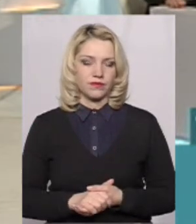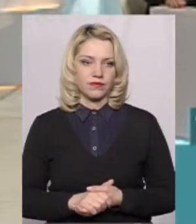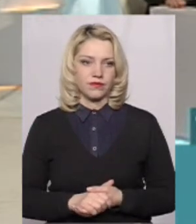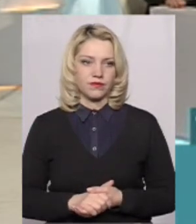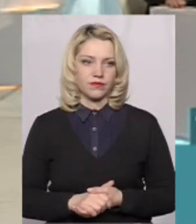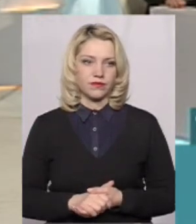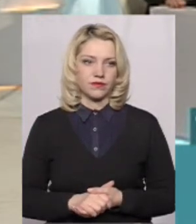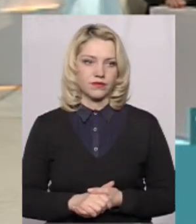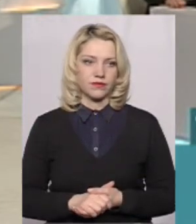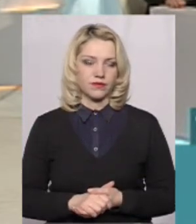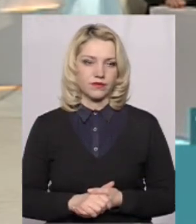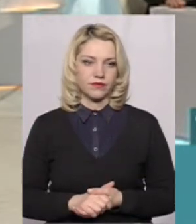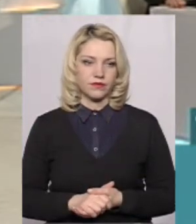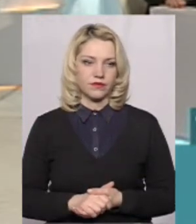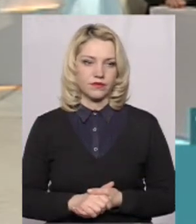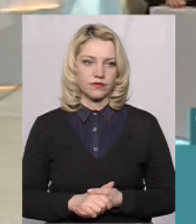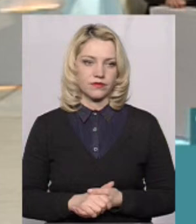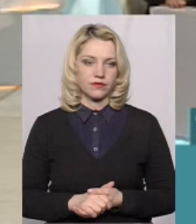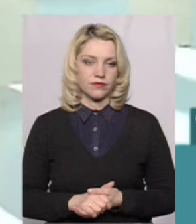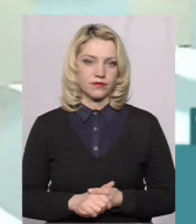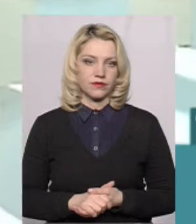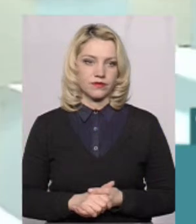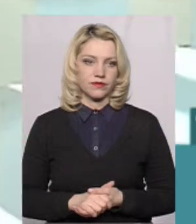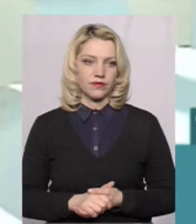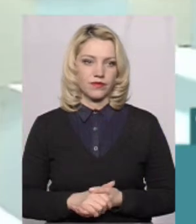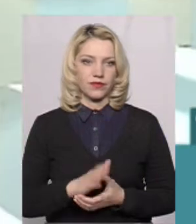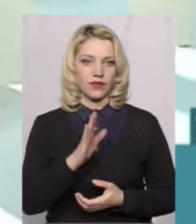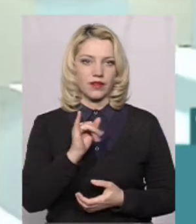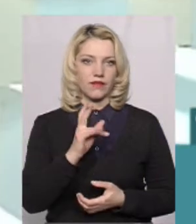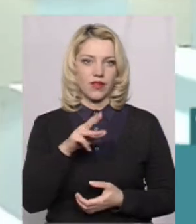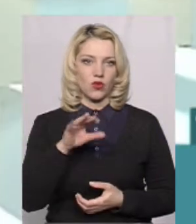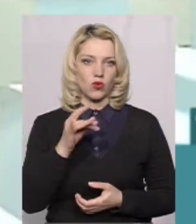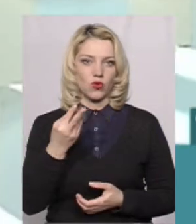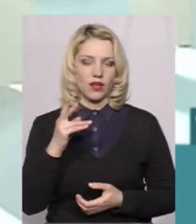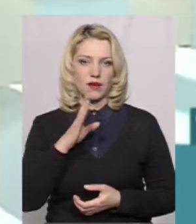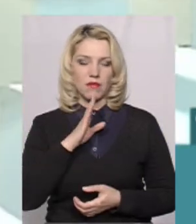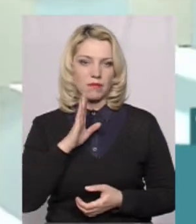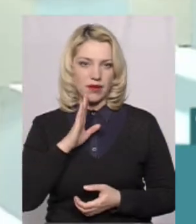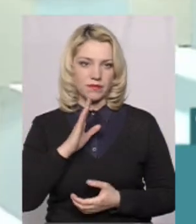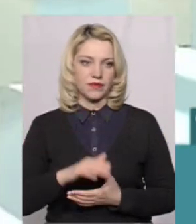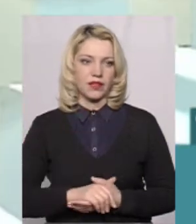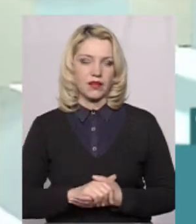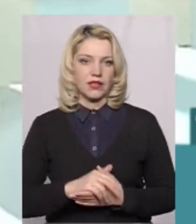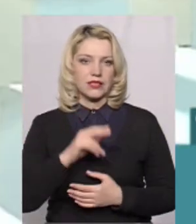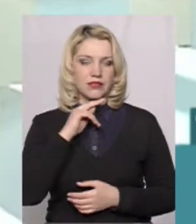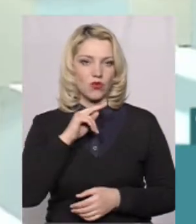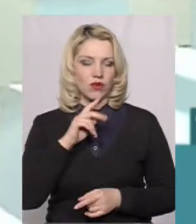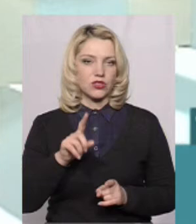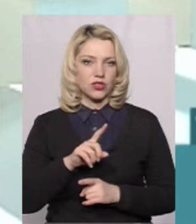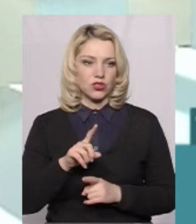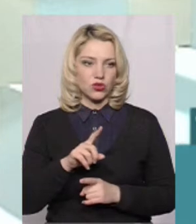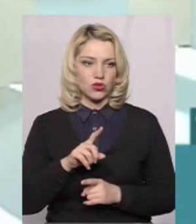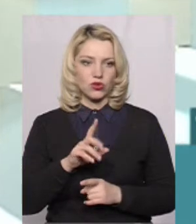ще от, да, от Вікторія, мама, зауважила, що